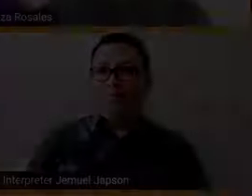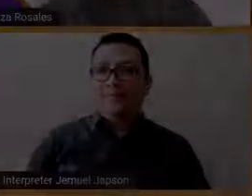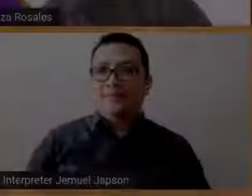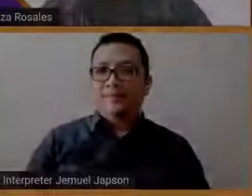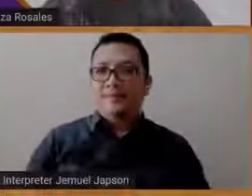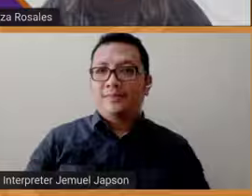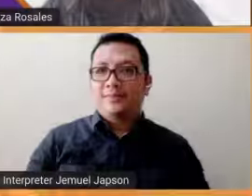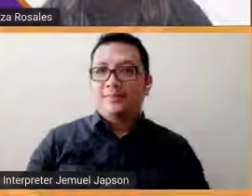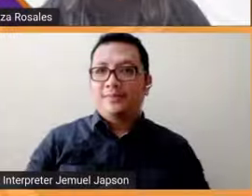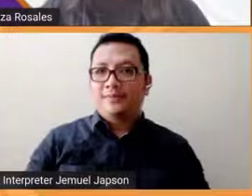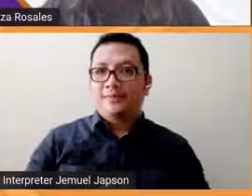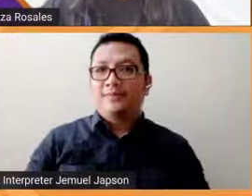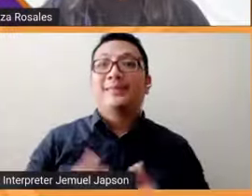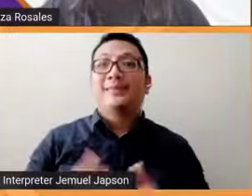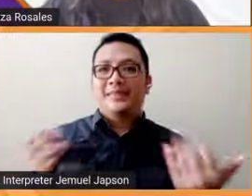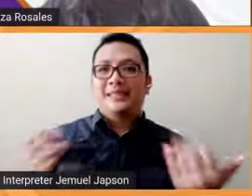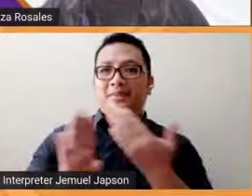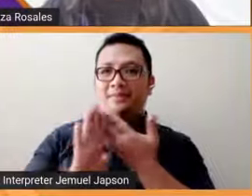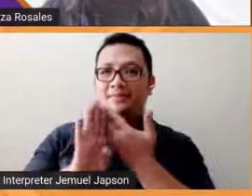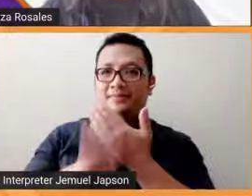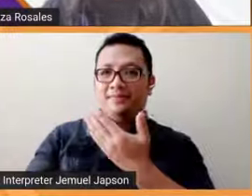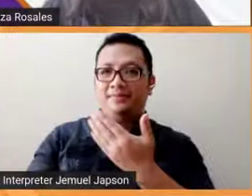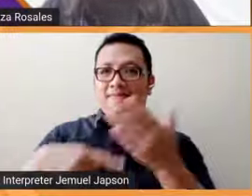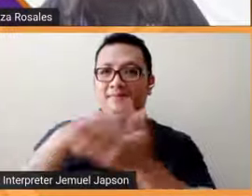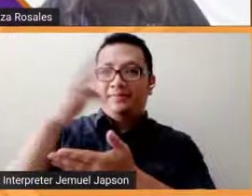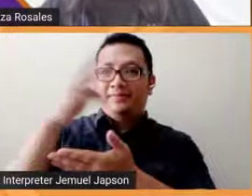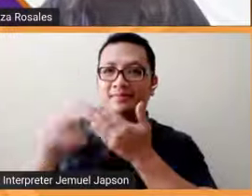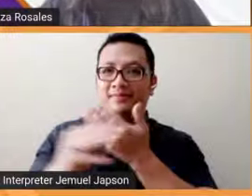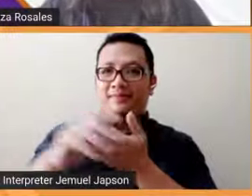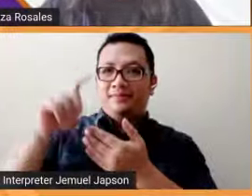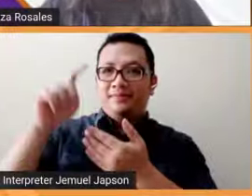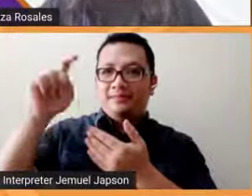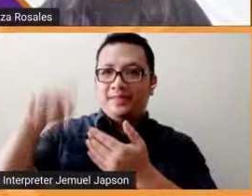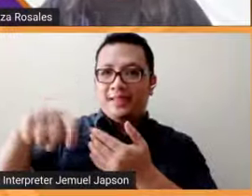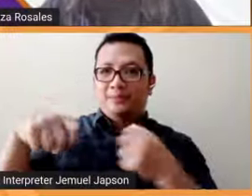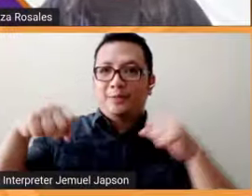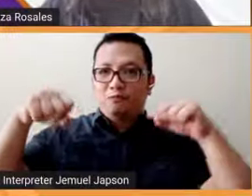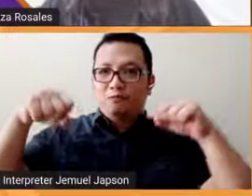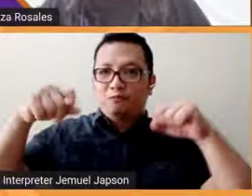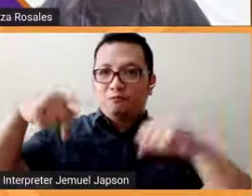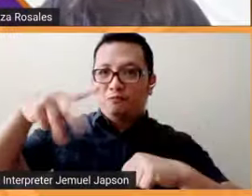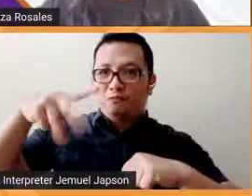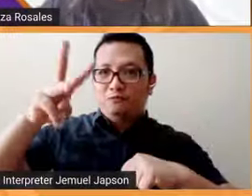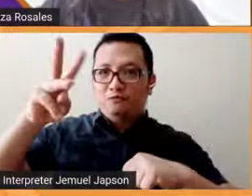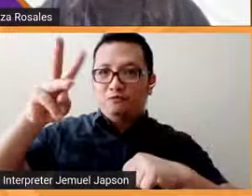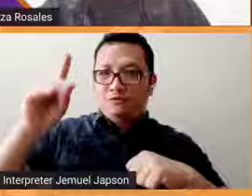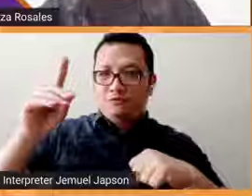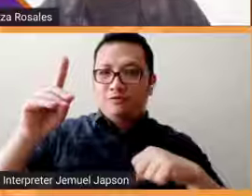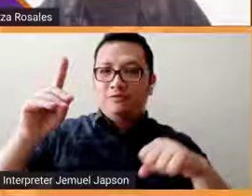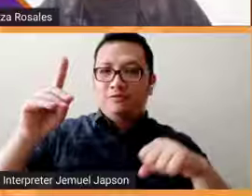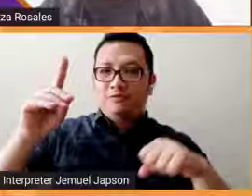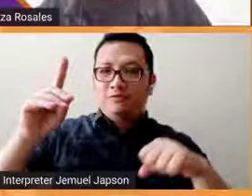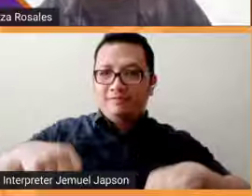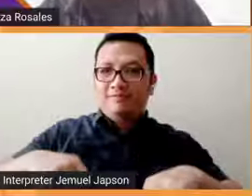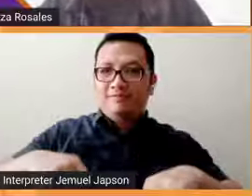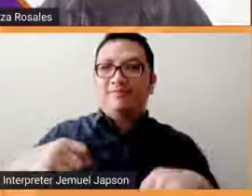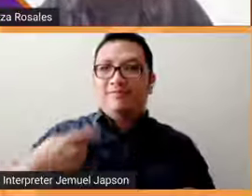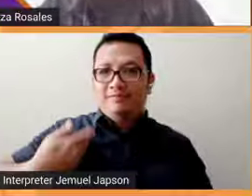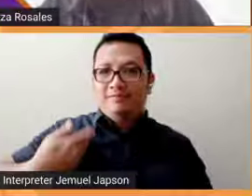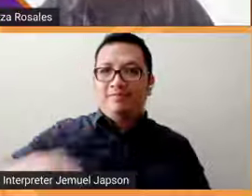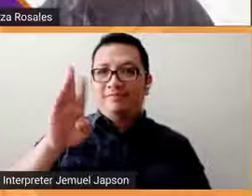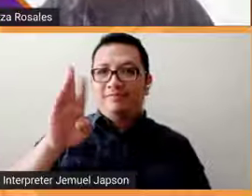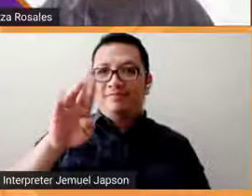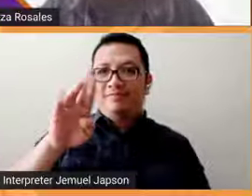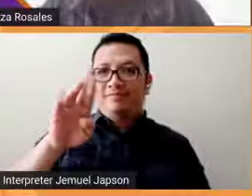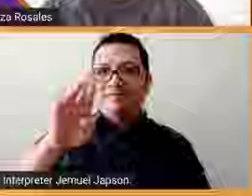So nagbabalik po ang programang Dapat Pwede at muli ako po si Brisa Rosales actually isa lang po ako sa